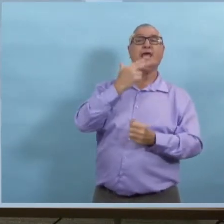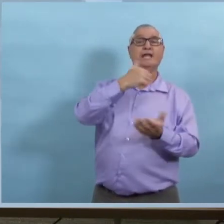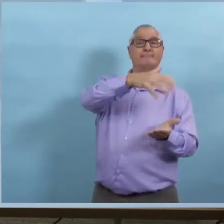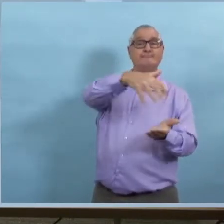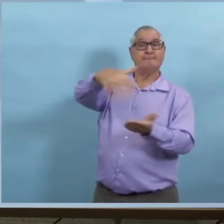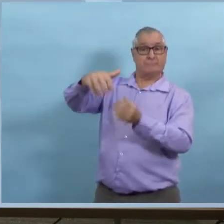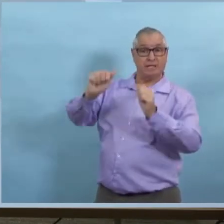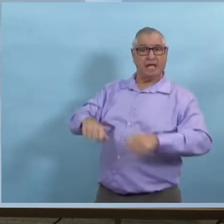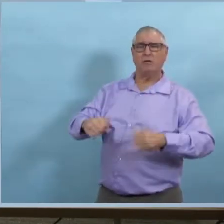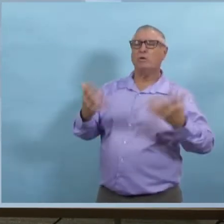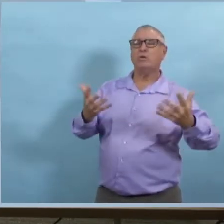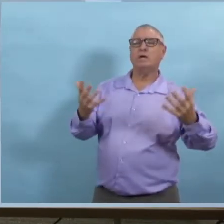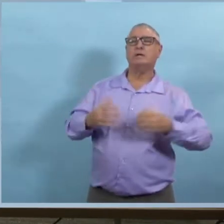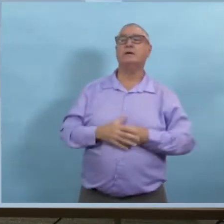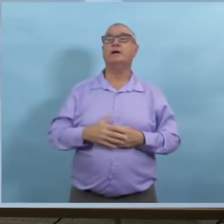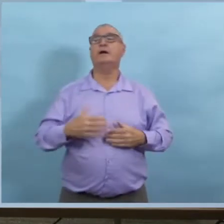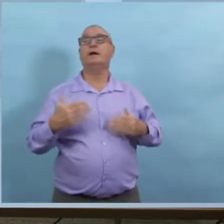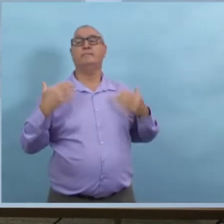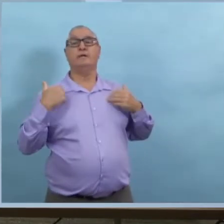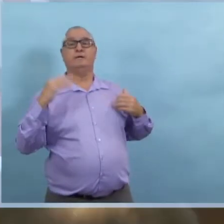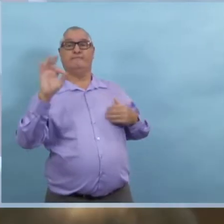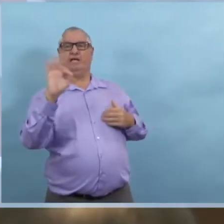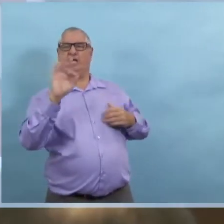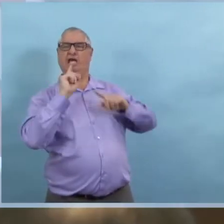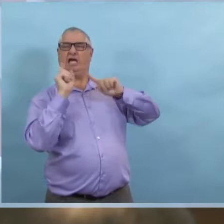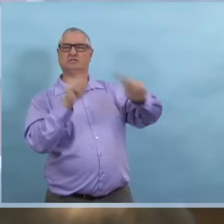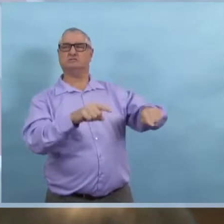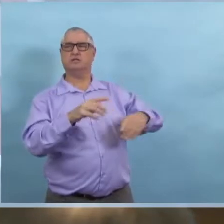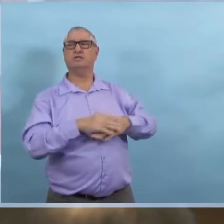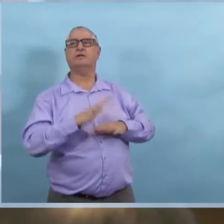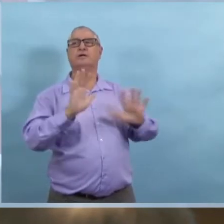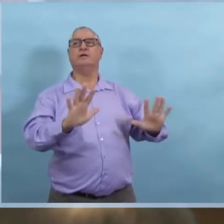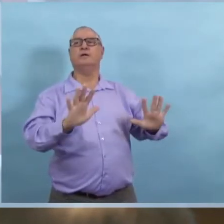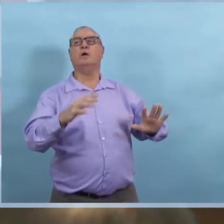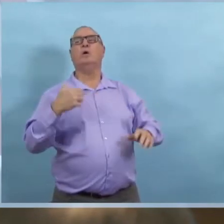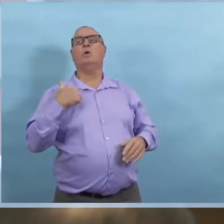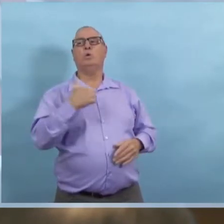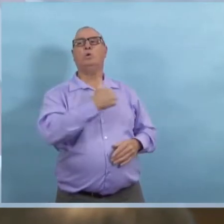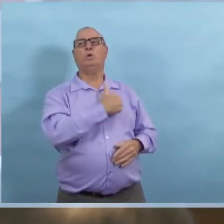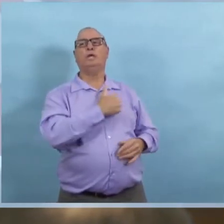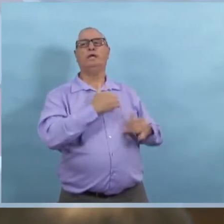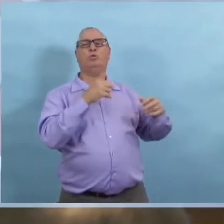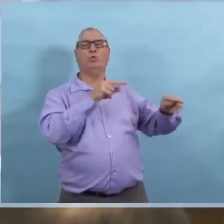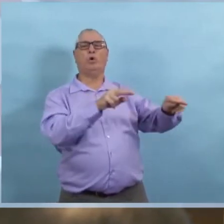suggérer comment ça pourrait avancer ? On va continuer à surveiller ces chiffres.